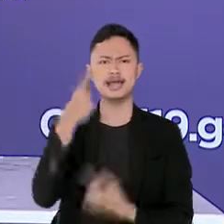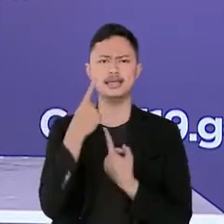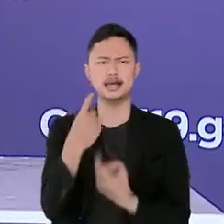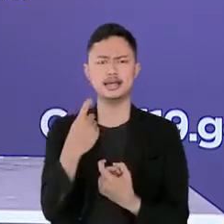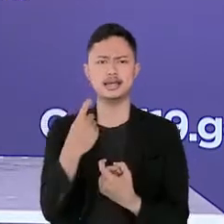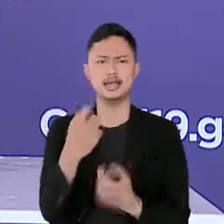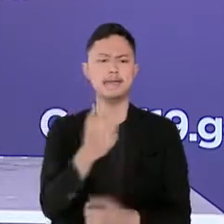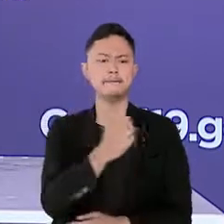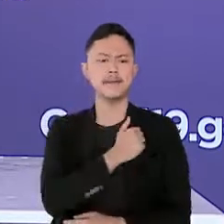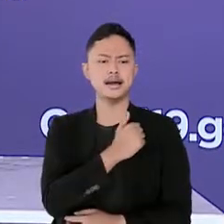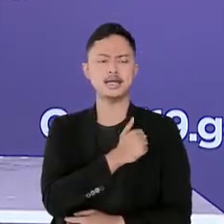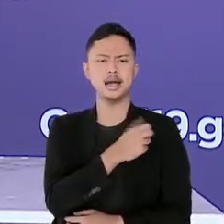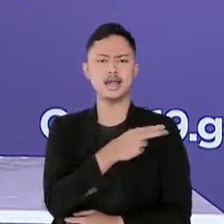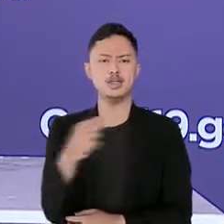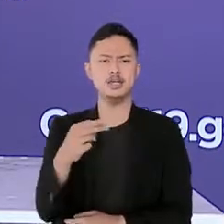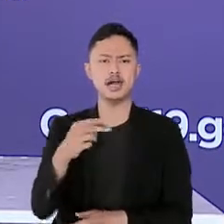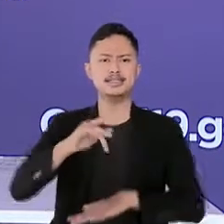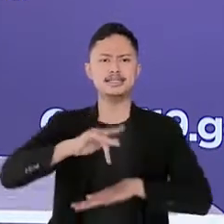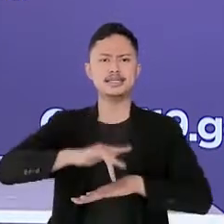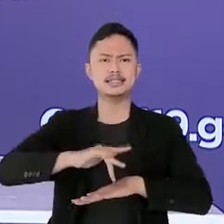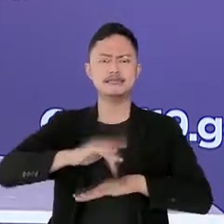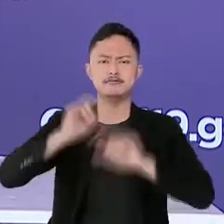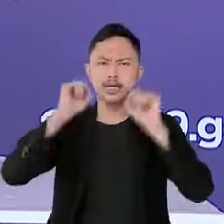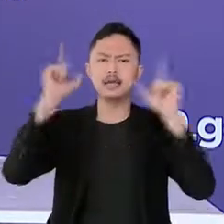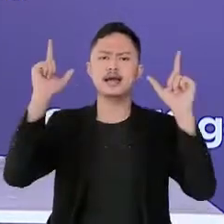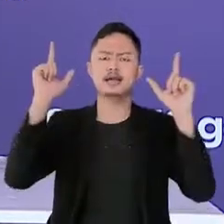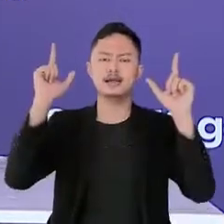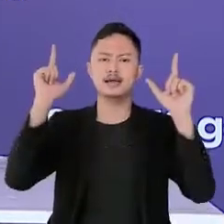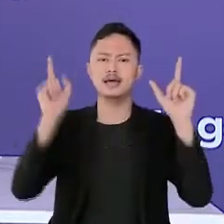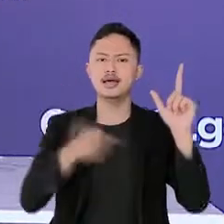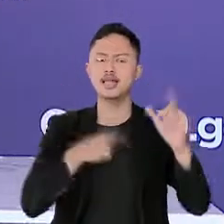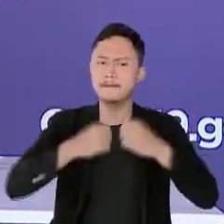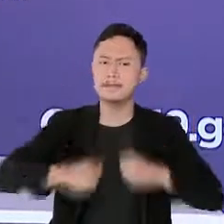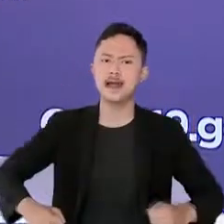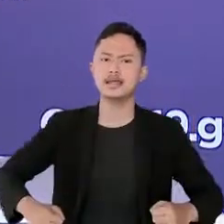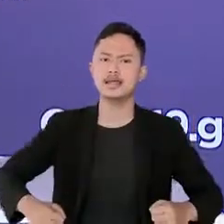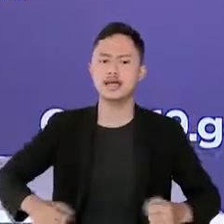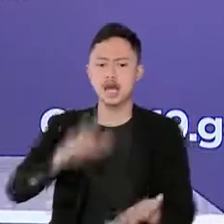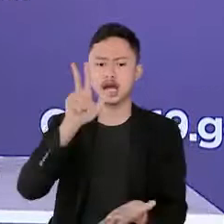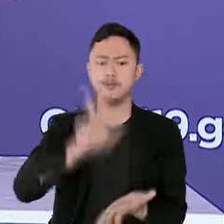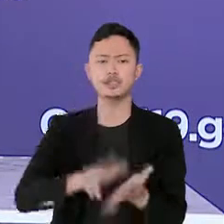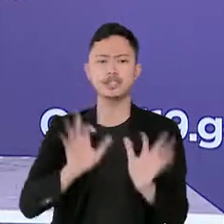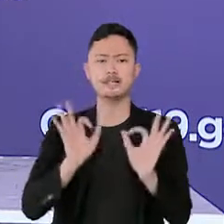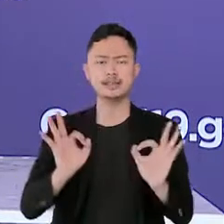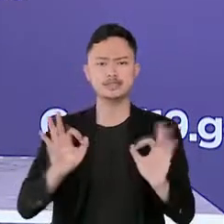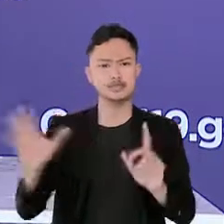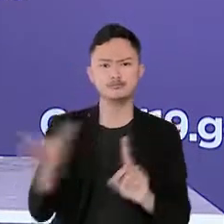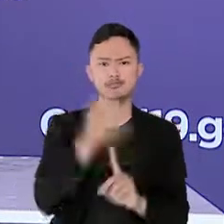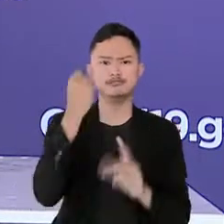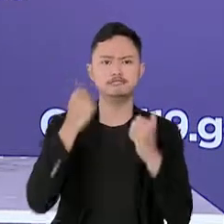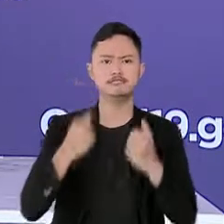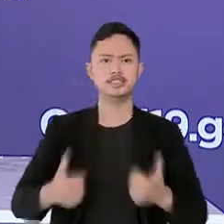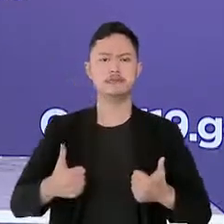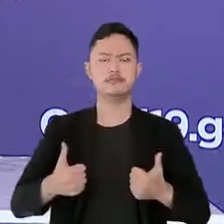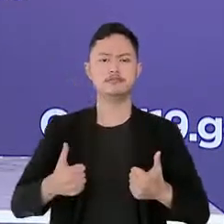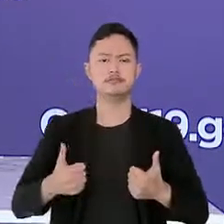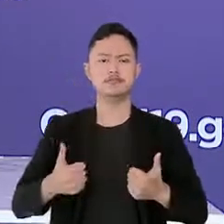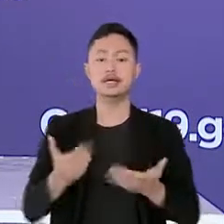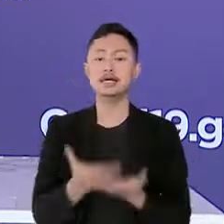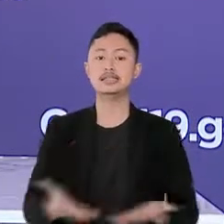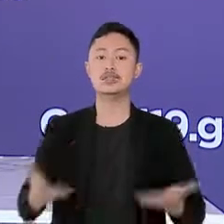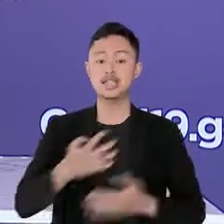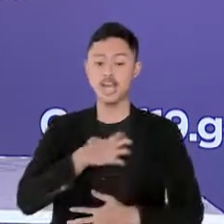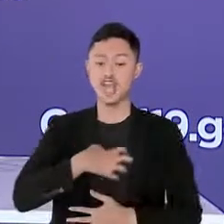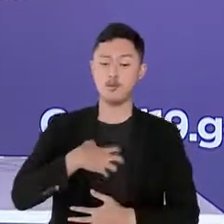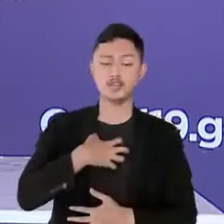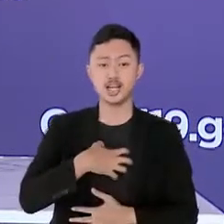sensitif dengan keadaan sekitar pembelajar dan berani mengambil keputusan yang tepat dan cepat dalam kondisi emos